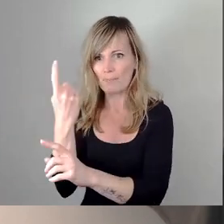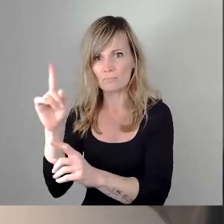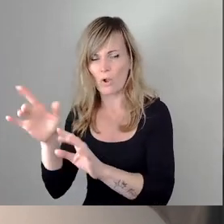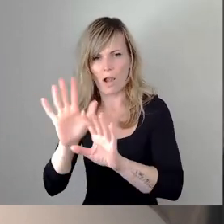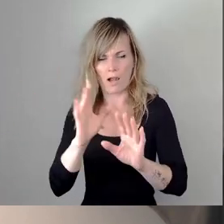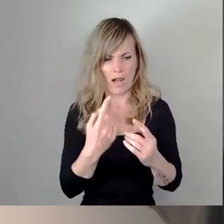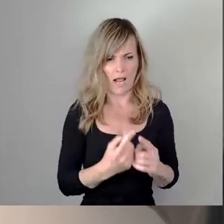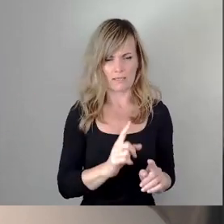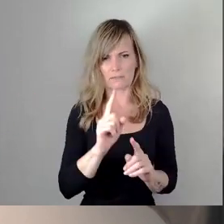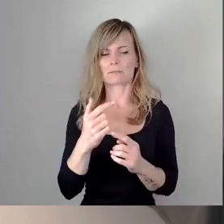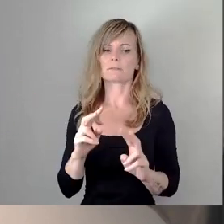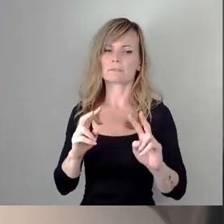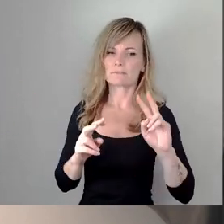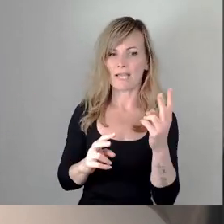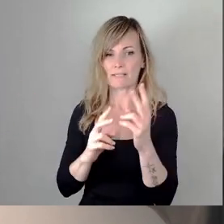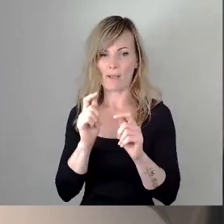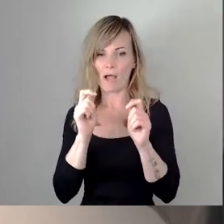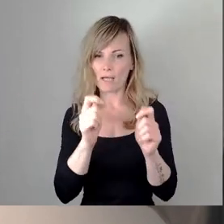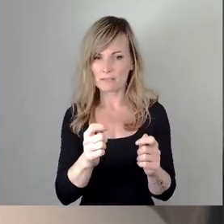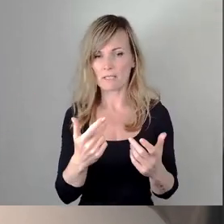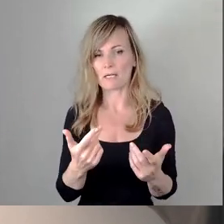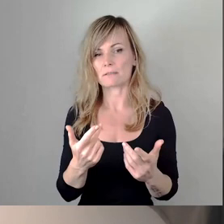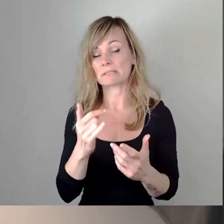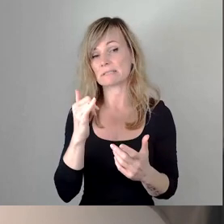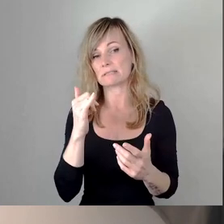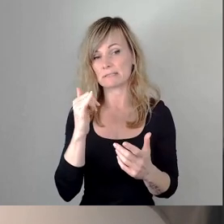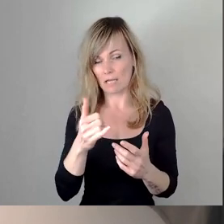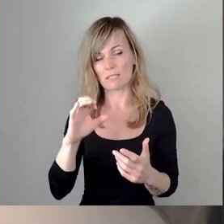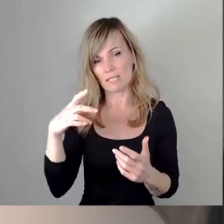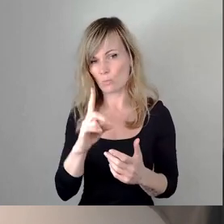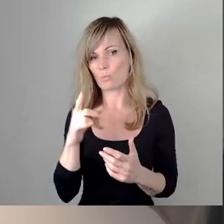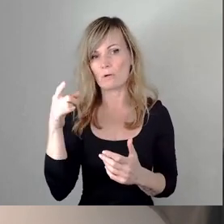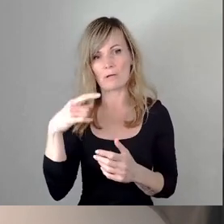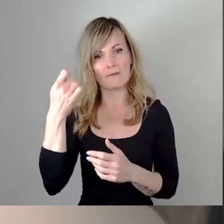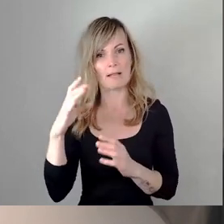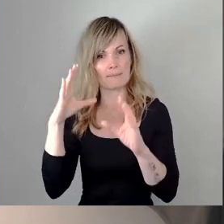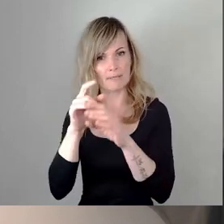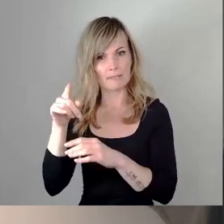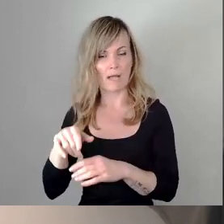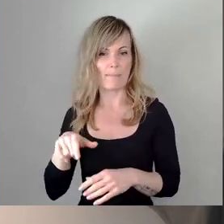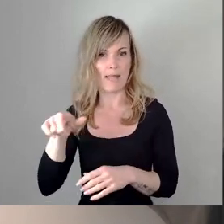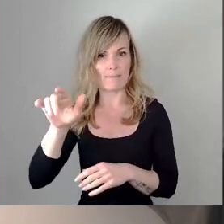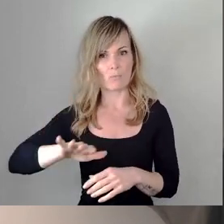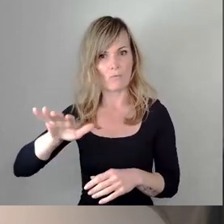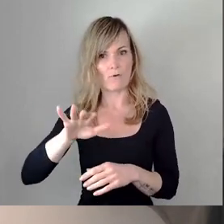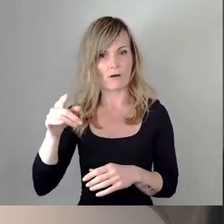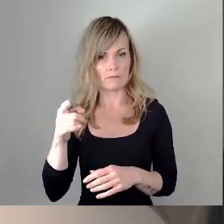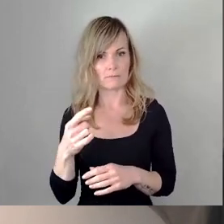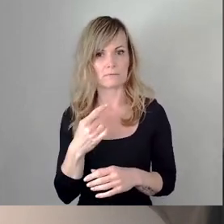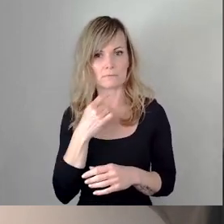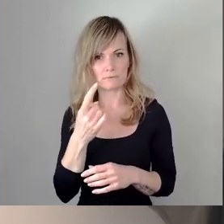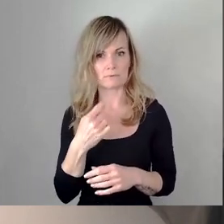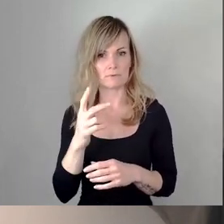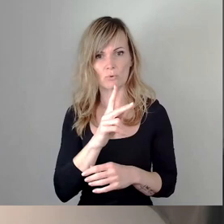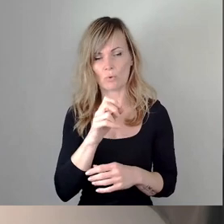Antrag gestellt zu dem Antrag der CDU zum Film Mächten am Elbufer wo es darum ging die Konzessions